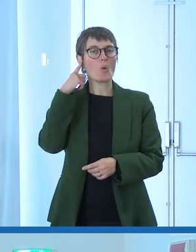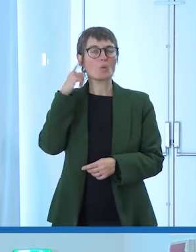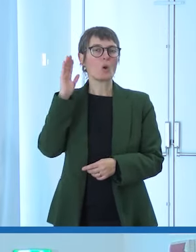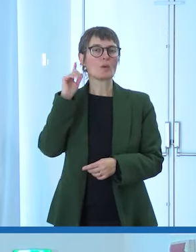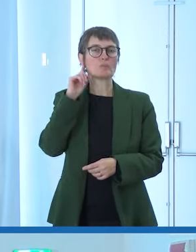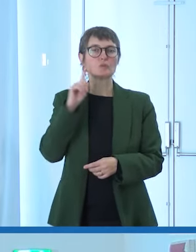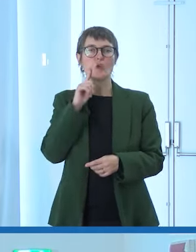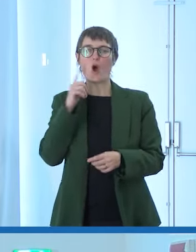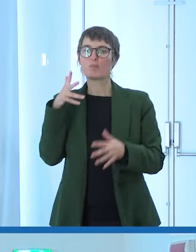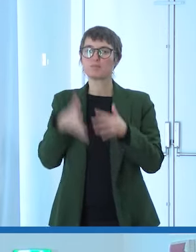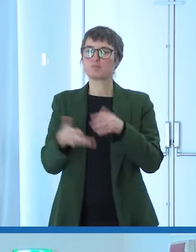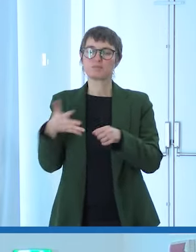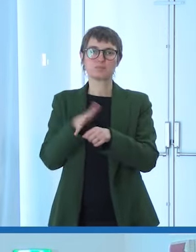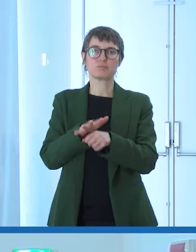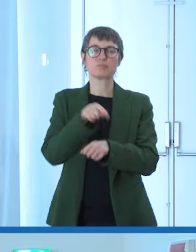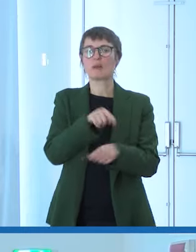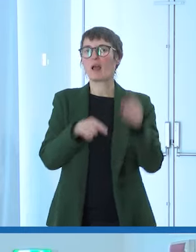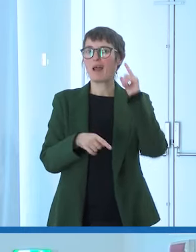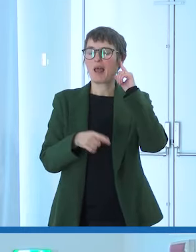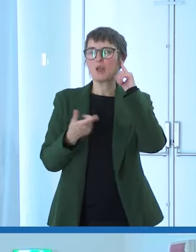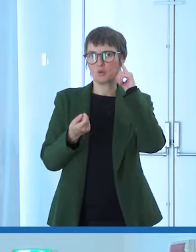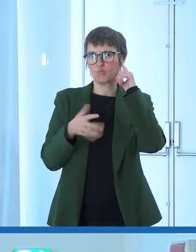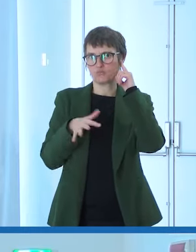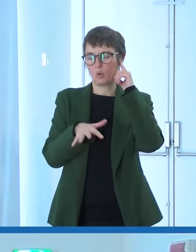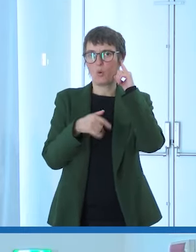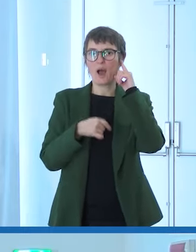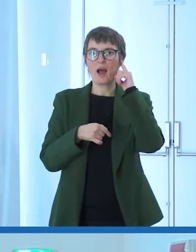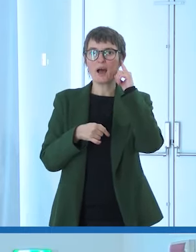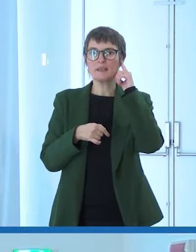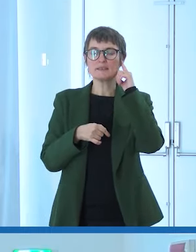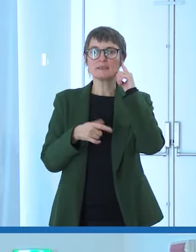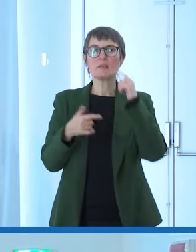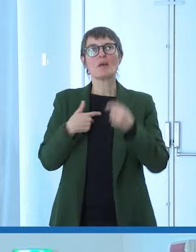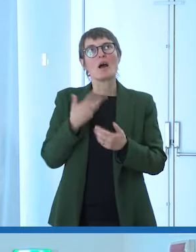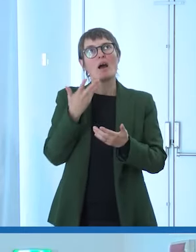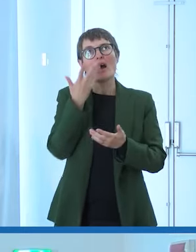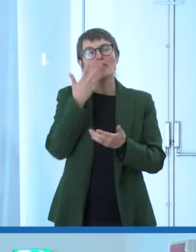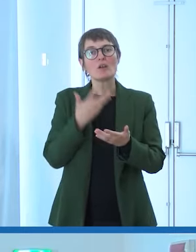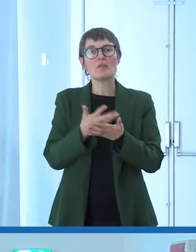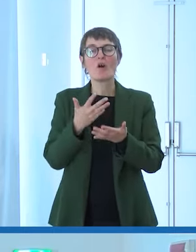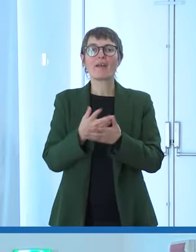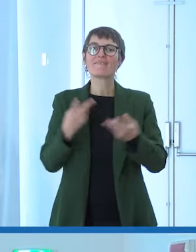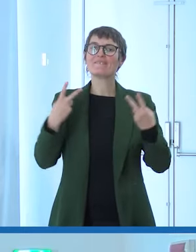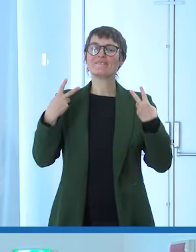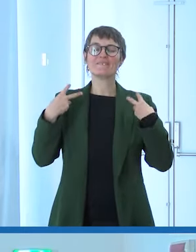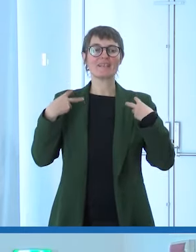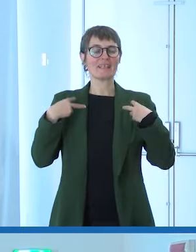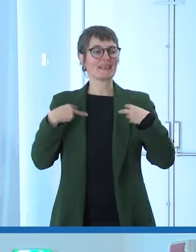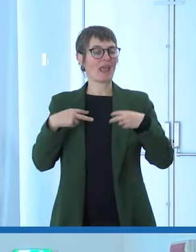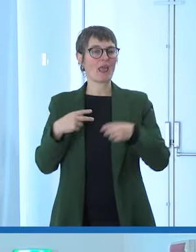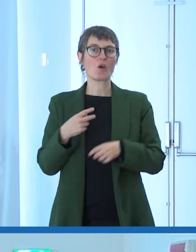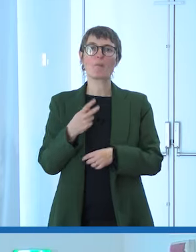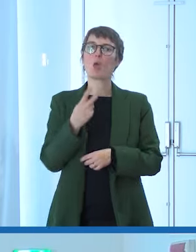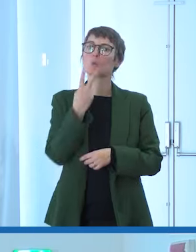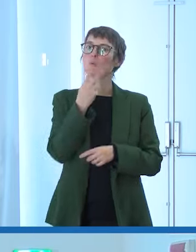'altro molto molto vicino alla sordità ma io volevo raccontare due vite che ho vissuto con la mia sordità